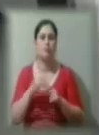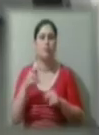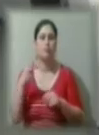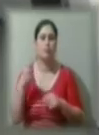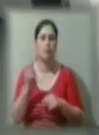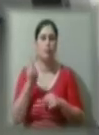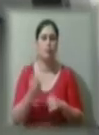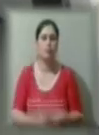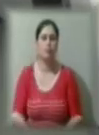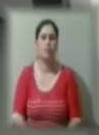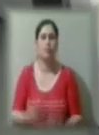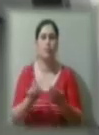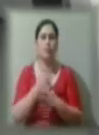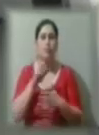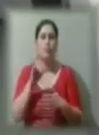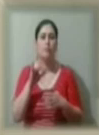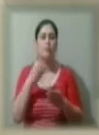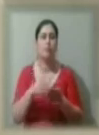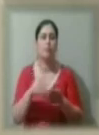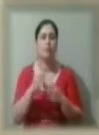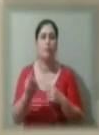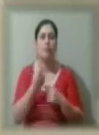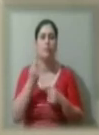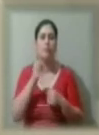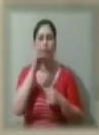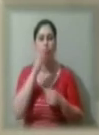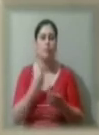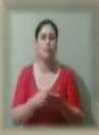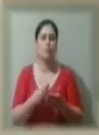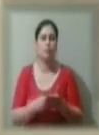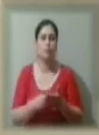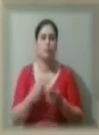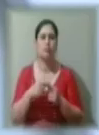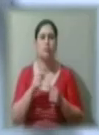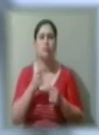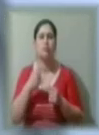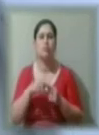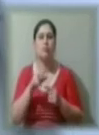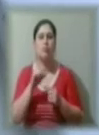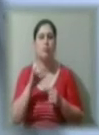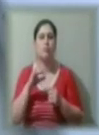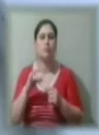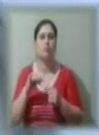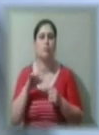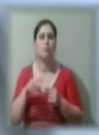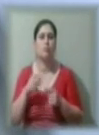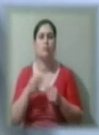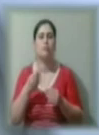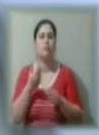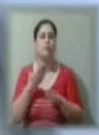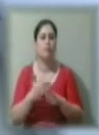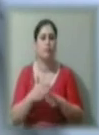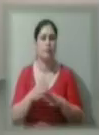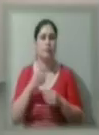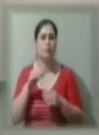Нове обладнання придбали коштом обласного і державного бюджетів. На гроші обласних територіальних громад та на пожертви херсонців, говорить